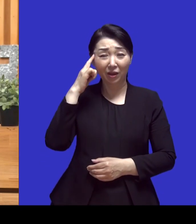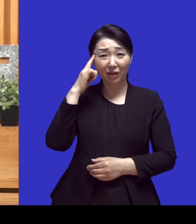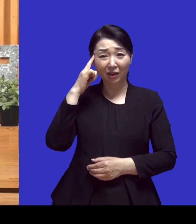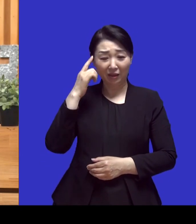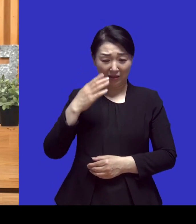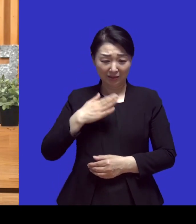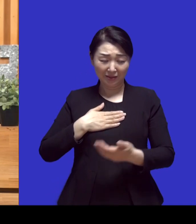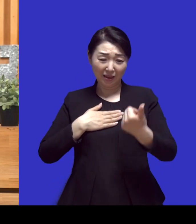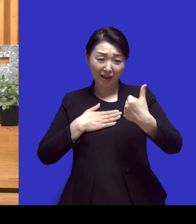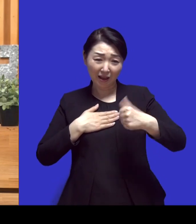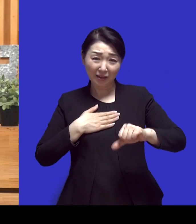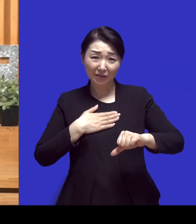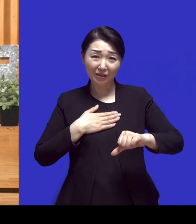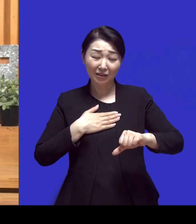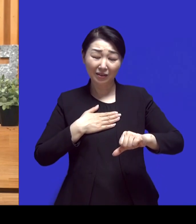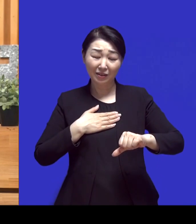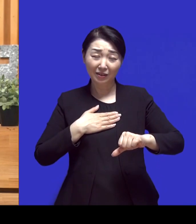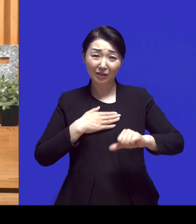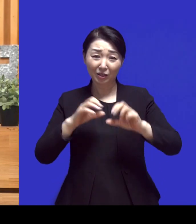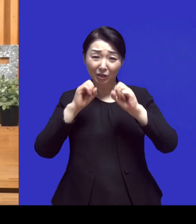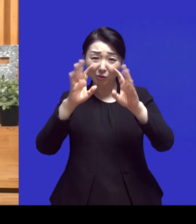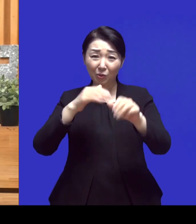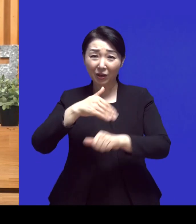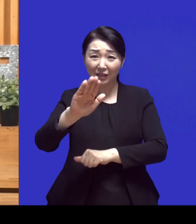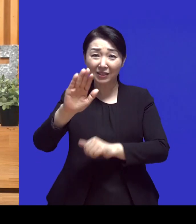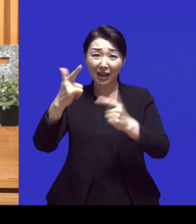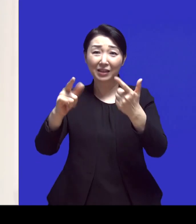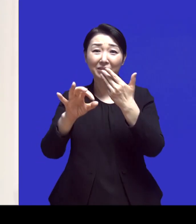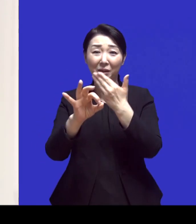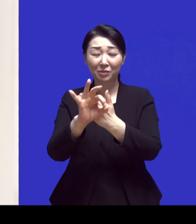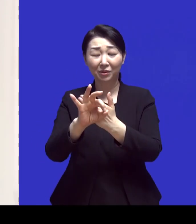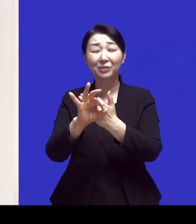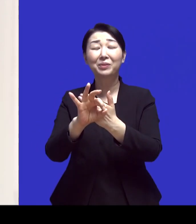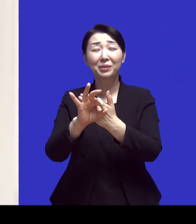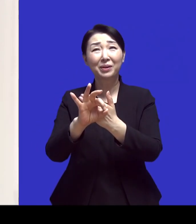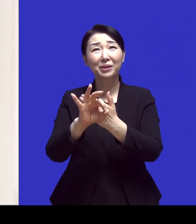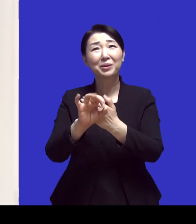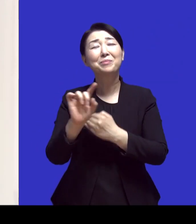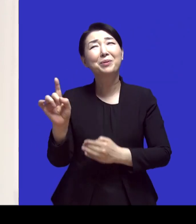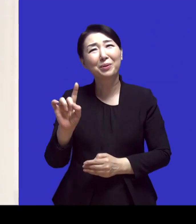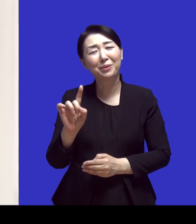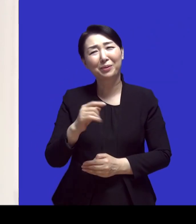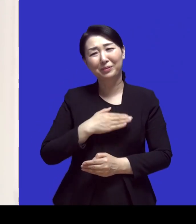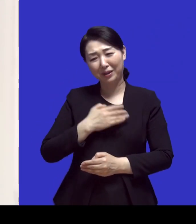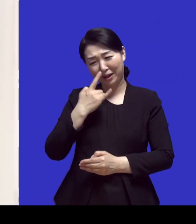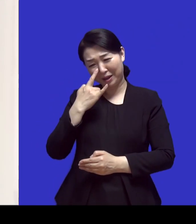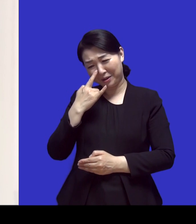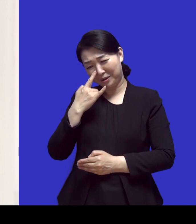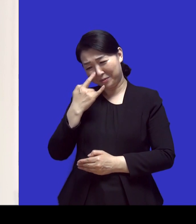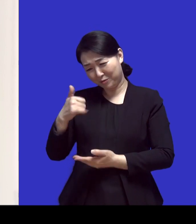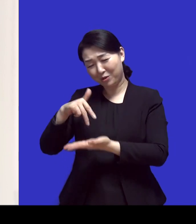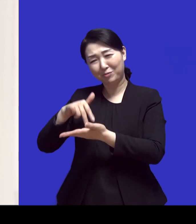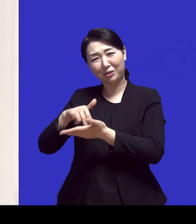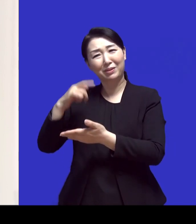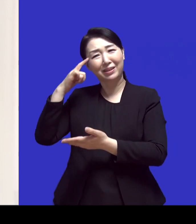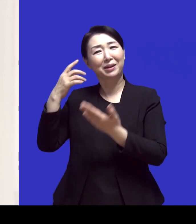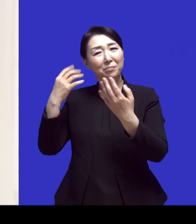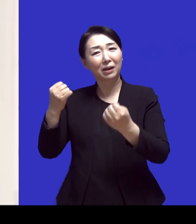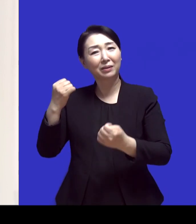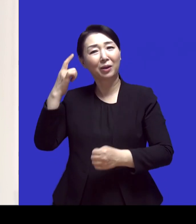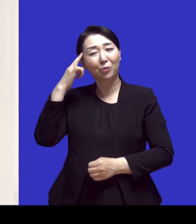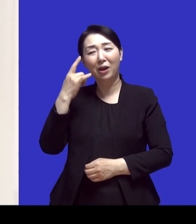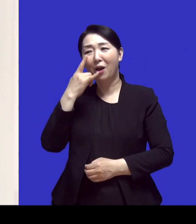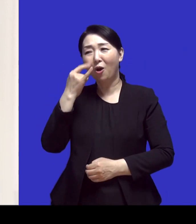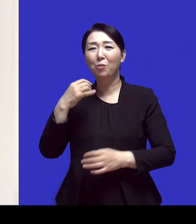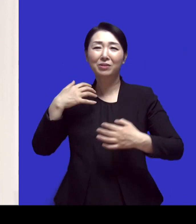갔다면 계속 제가 부모라면 생각이 들었을 것 같아요 그게 제일 아쉬웠지 않았을까 물론 어머님도 기쁜